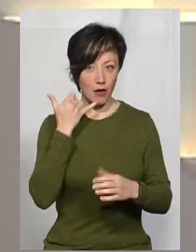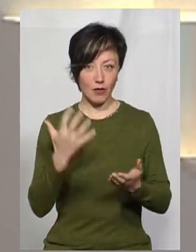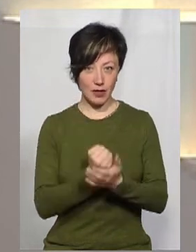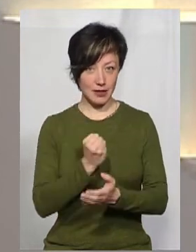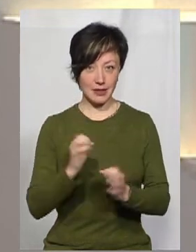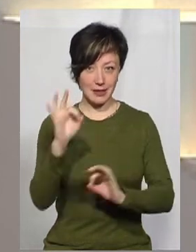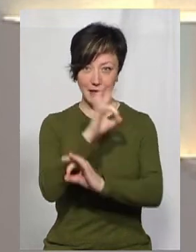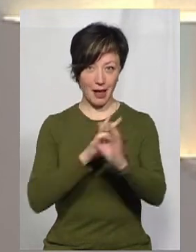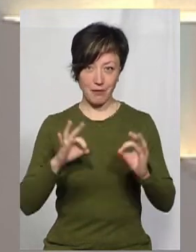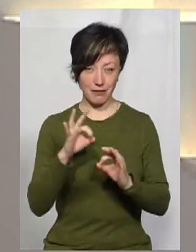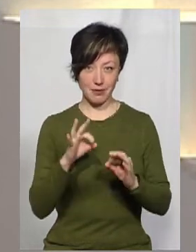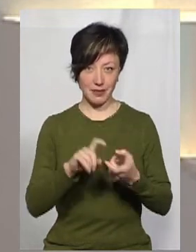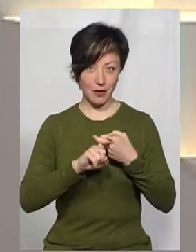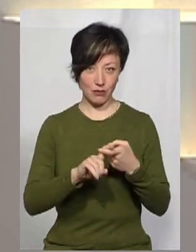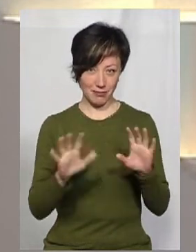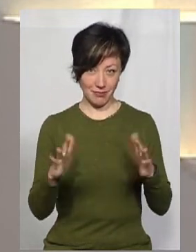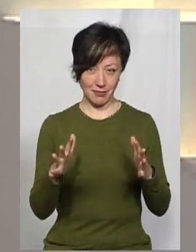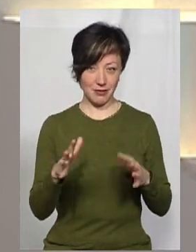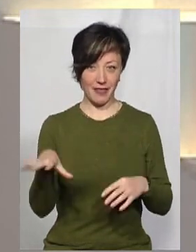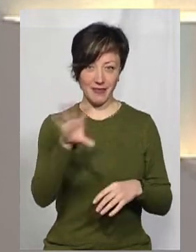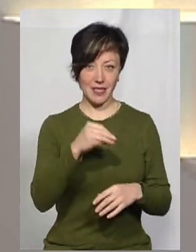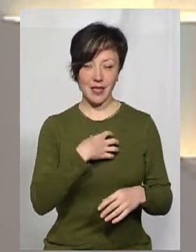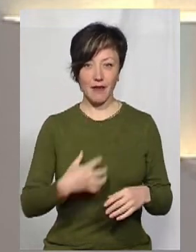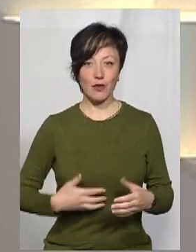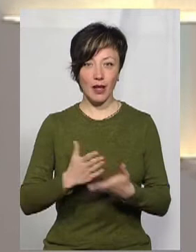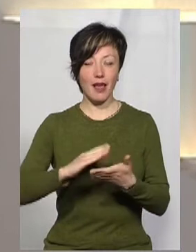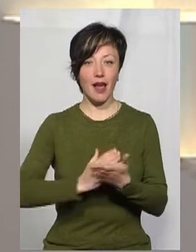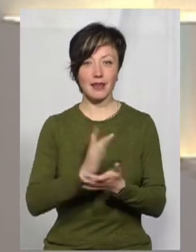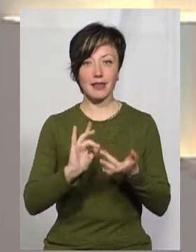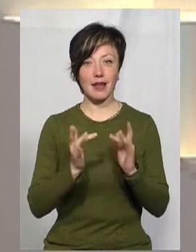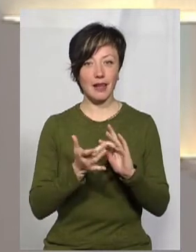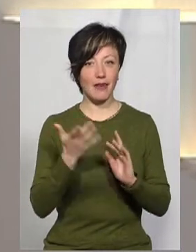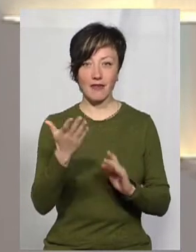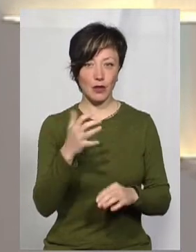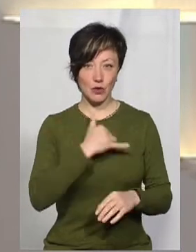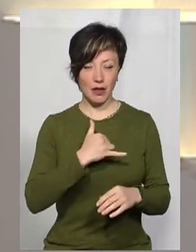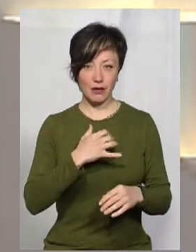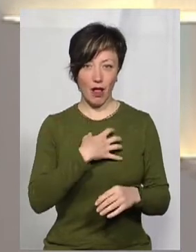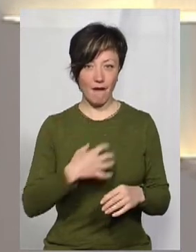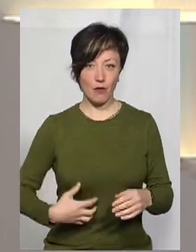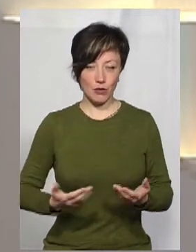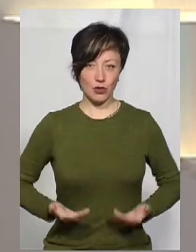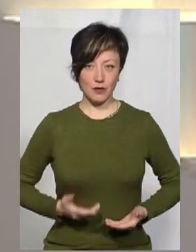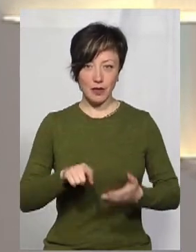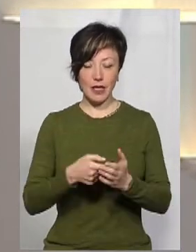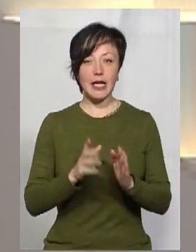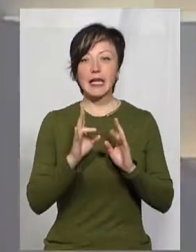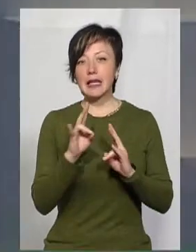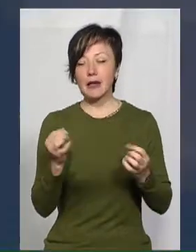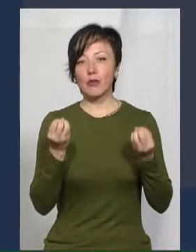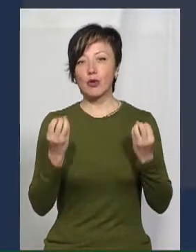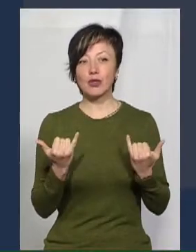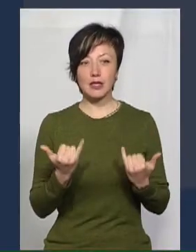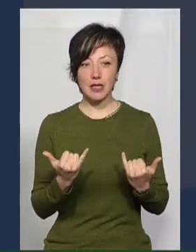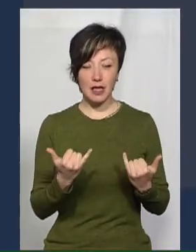Виходить, що, напевно, не скрізь у Славуті є якісний інтернет. Чи, можливо, ви не у Славуті проживаєте? Ні, просто в